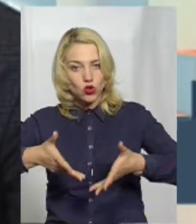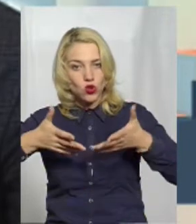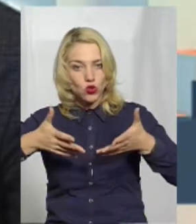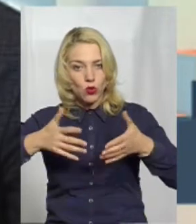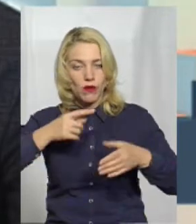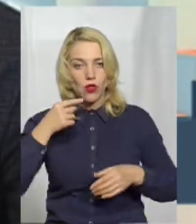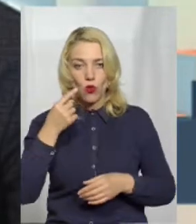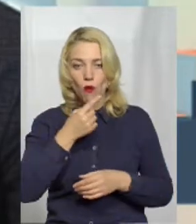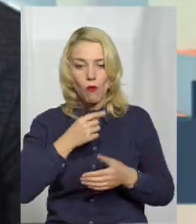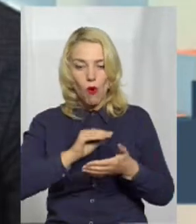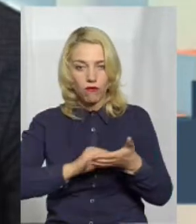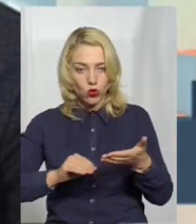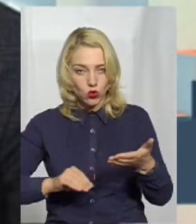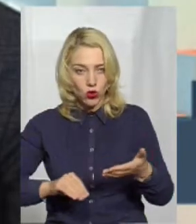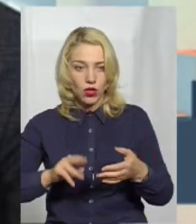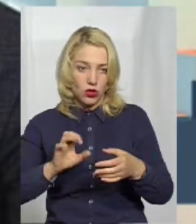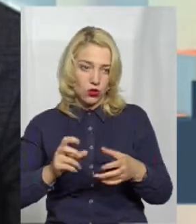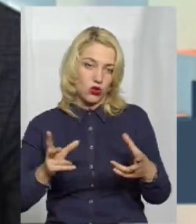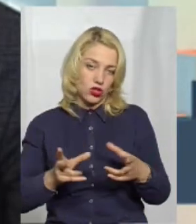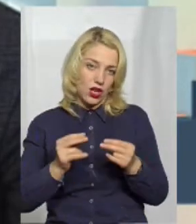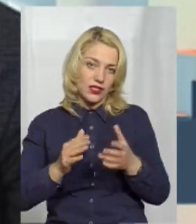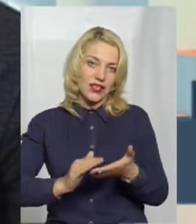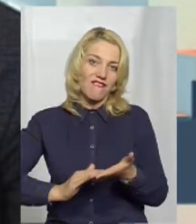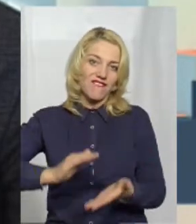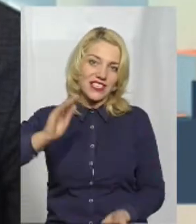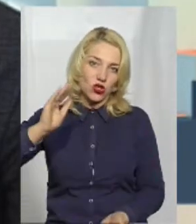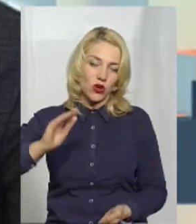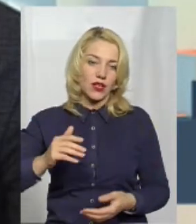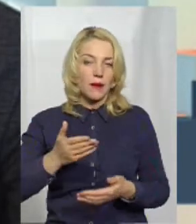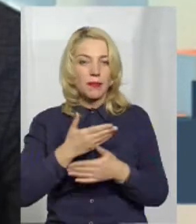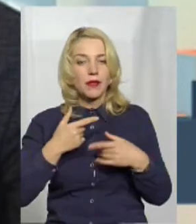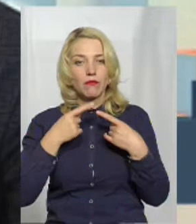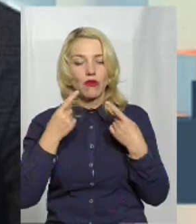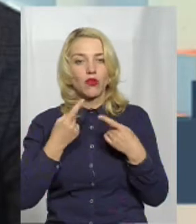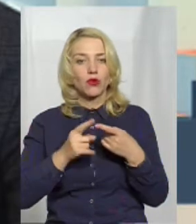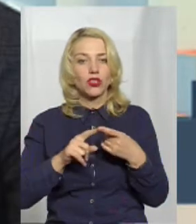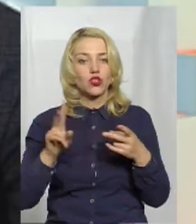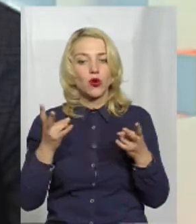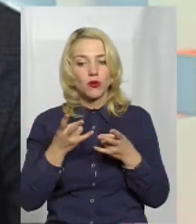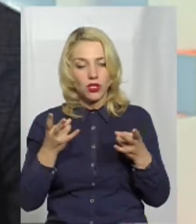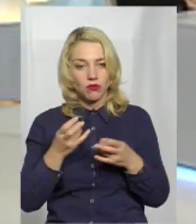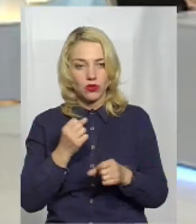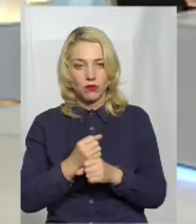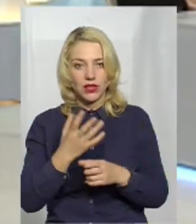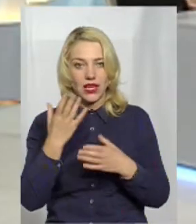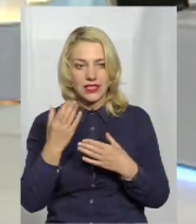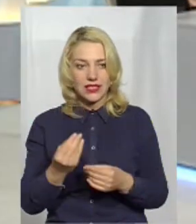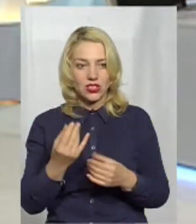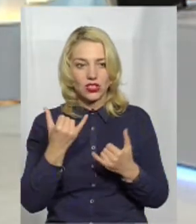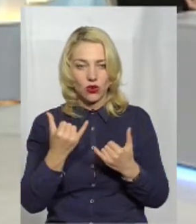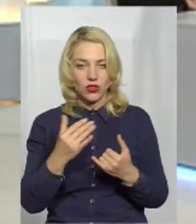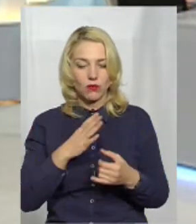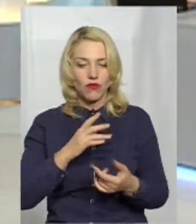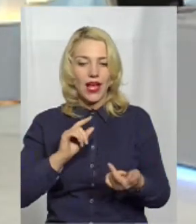мовою, то, ну, шанси завжди високі. От ми говоримо про те, що потрібно робити, але сьогодні ще прийшов у вас такий